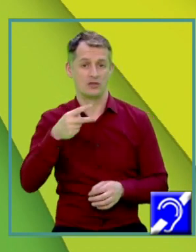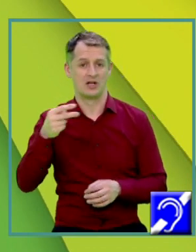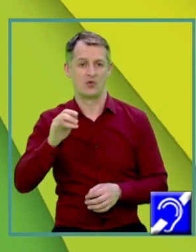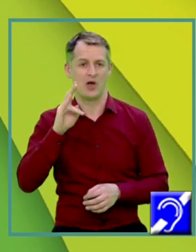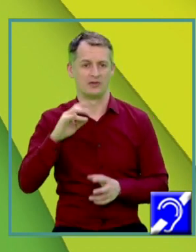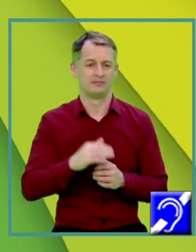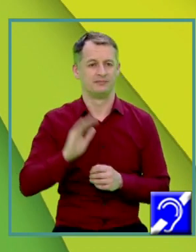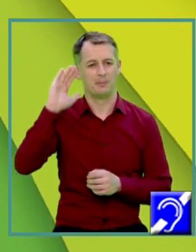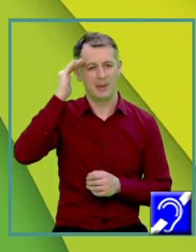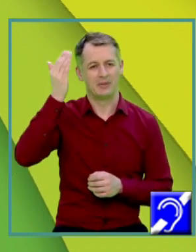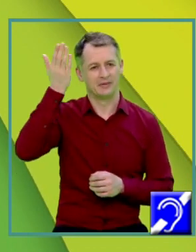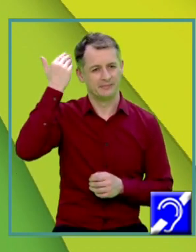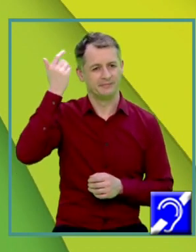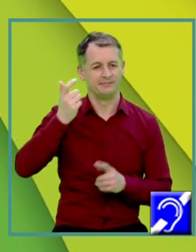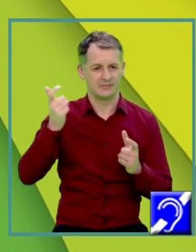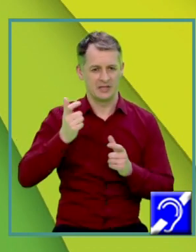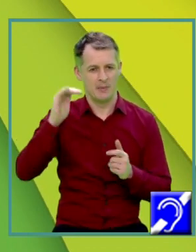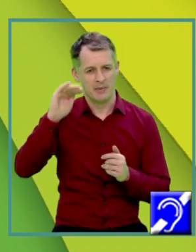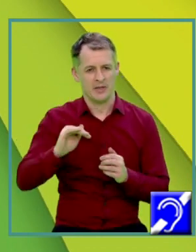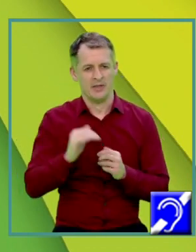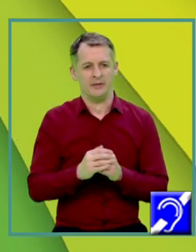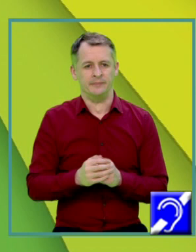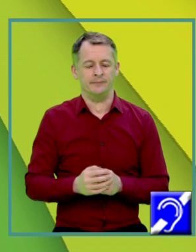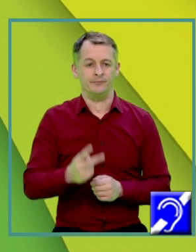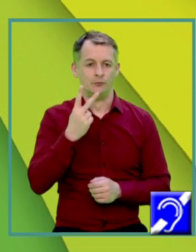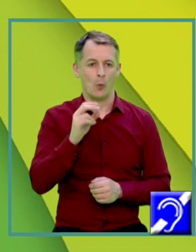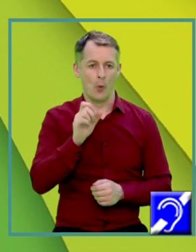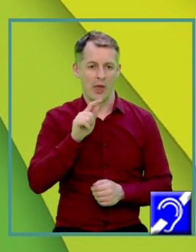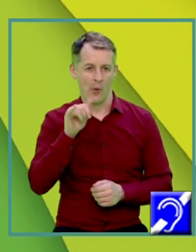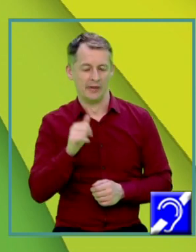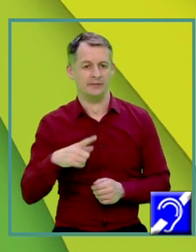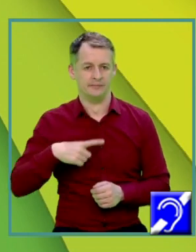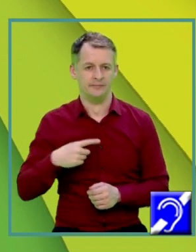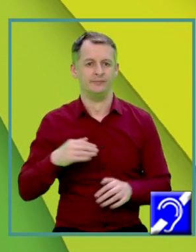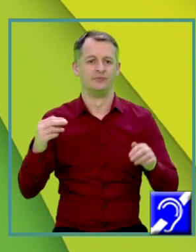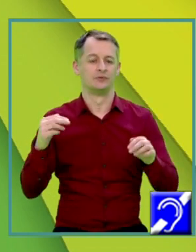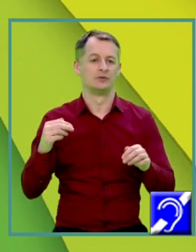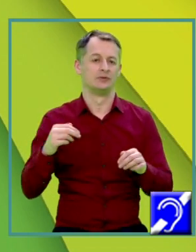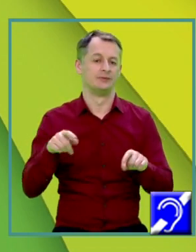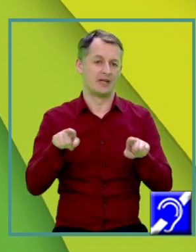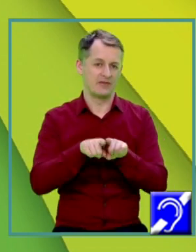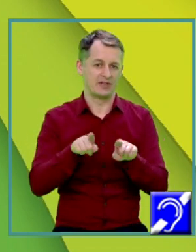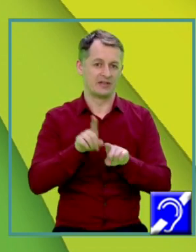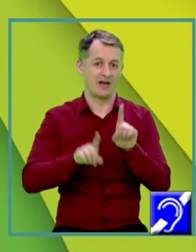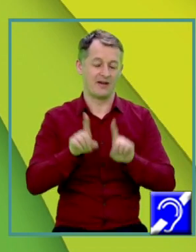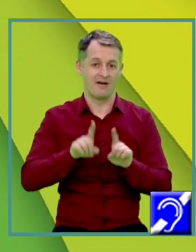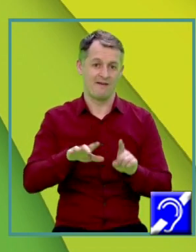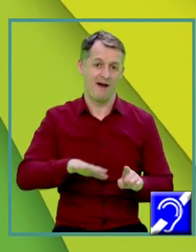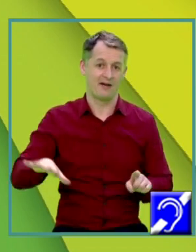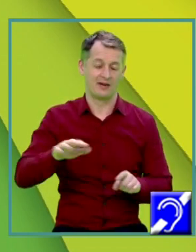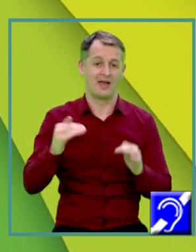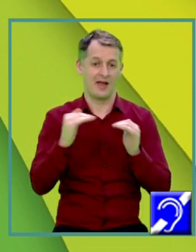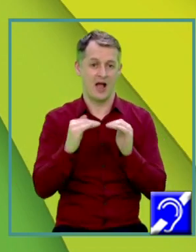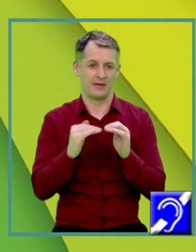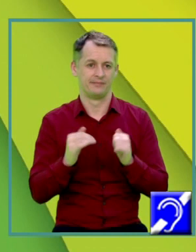aducem aminte din clasele anterioare Că două poligoane sunt echivalente dacă au are legale Nu contează natura